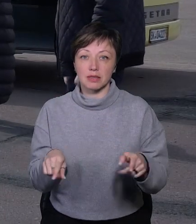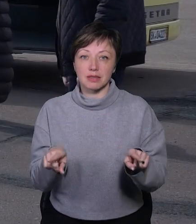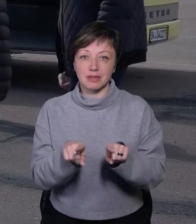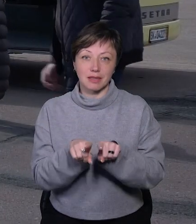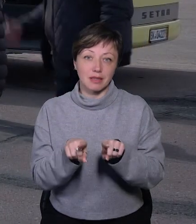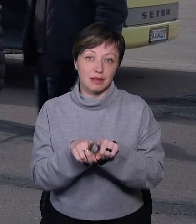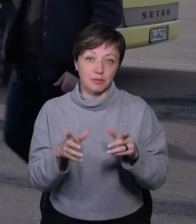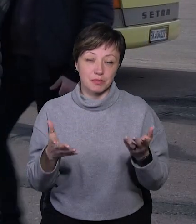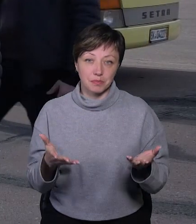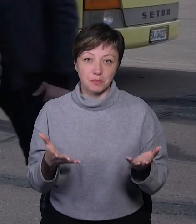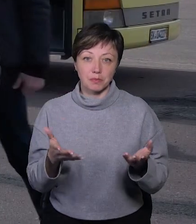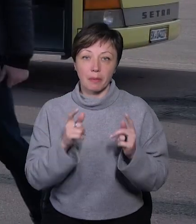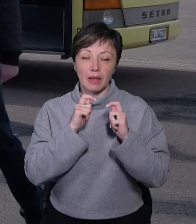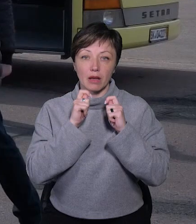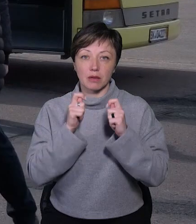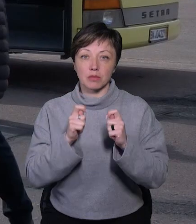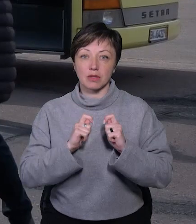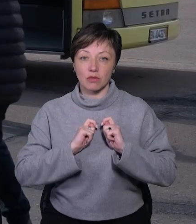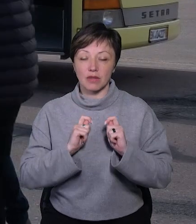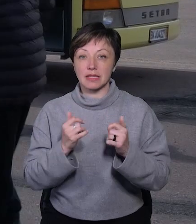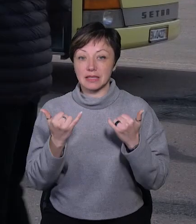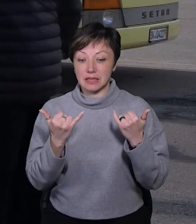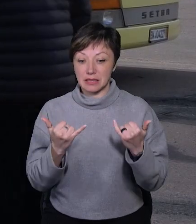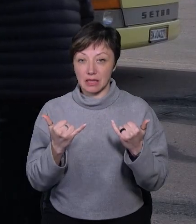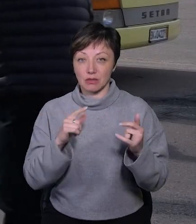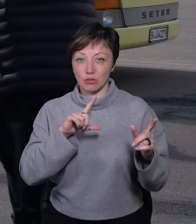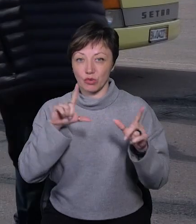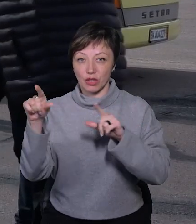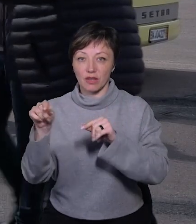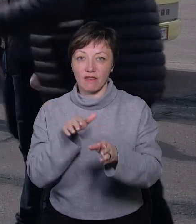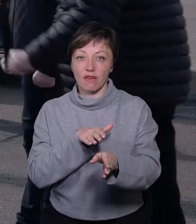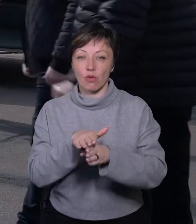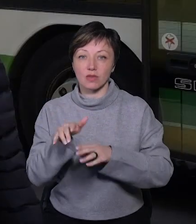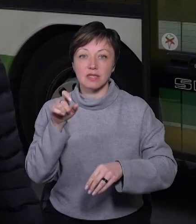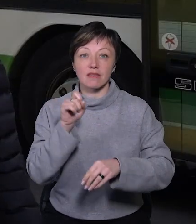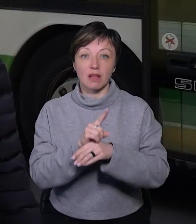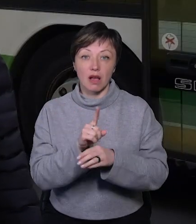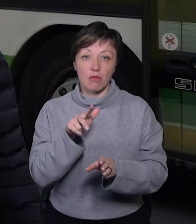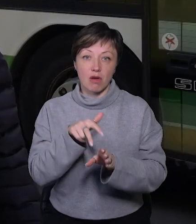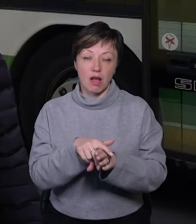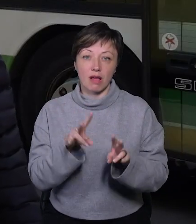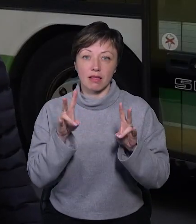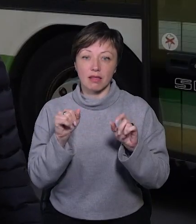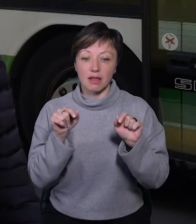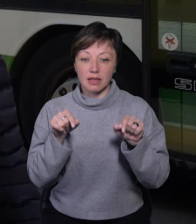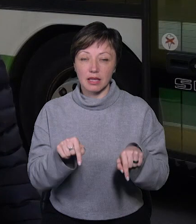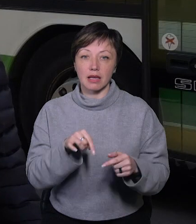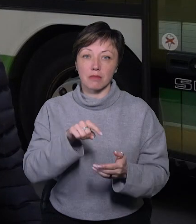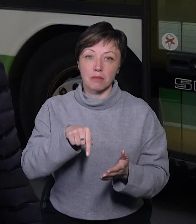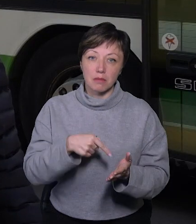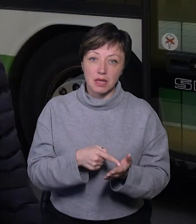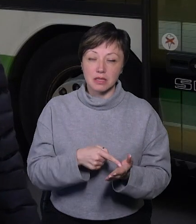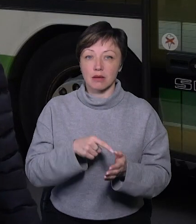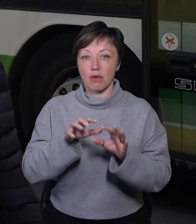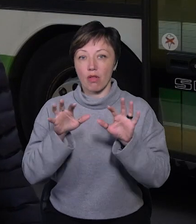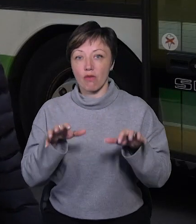придбати, а навіть подарувати нам. Зараз буквально вони поїдуть виконувати ці завдання, які покладені на них і містом, і